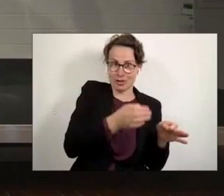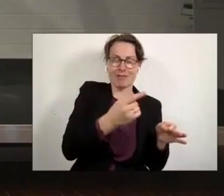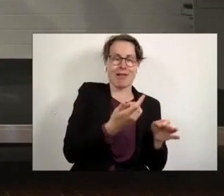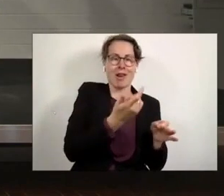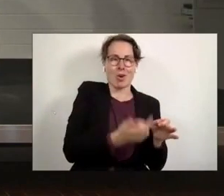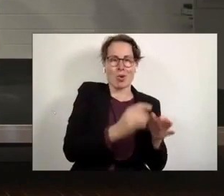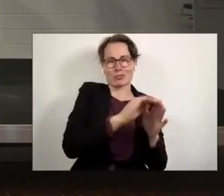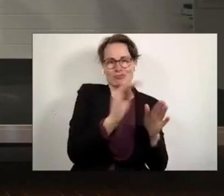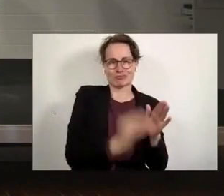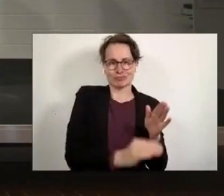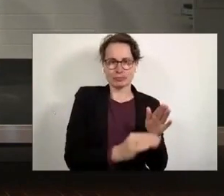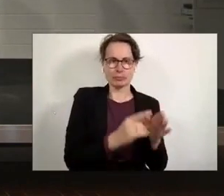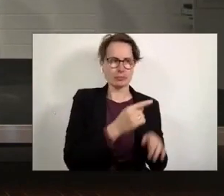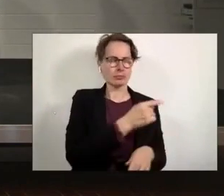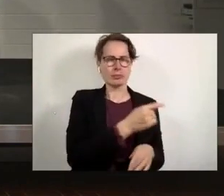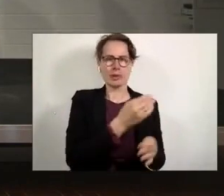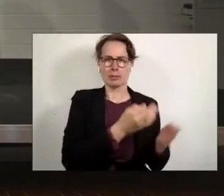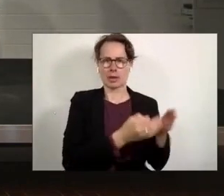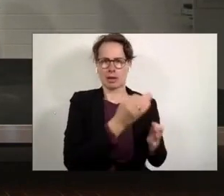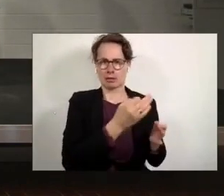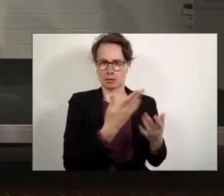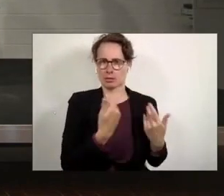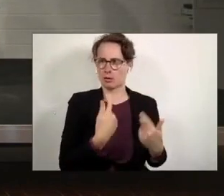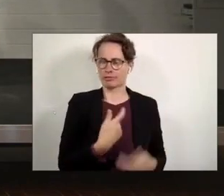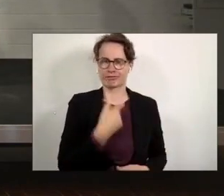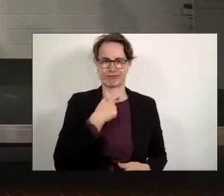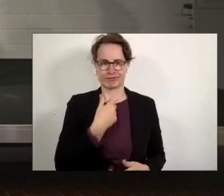was oft zulasten migrantischer Arbeitsverhältnisse geschah.